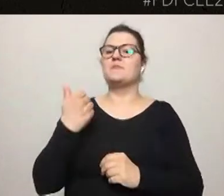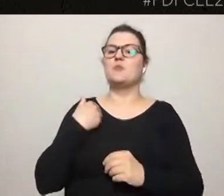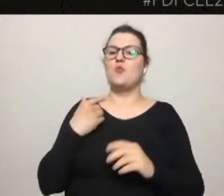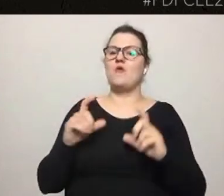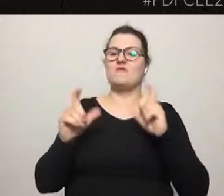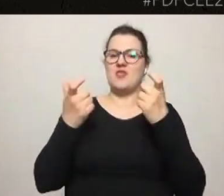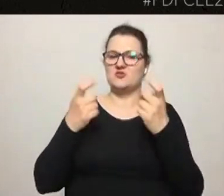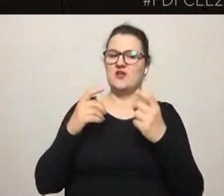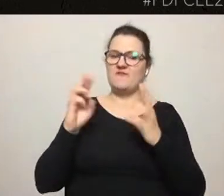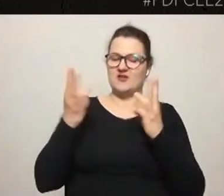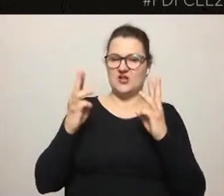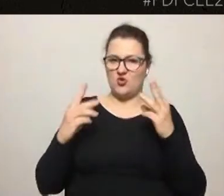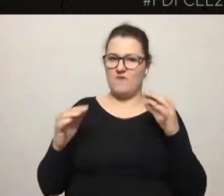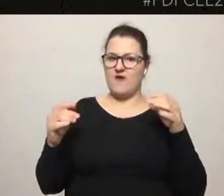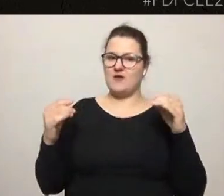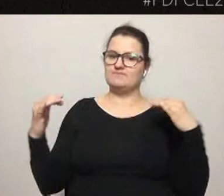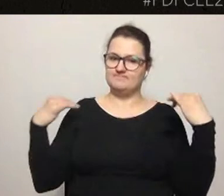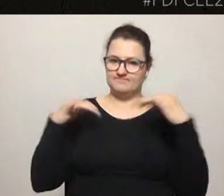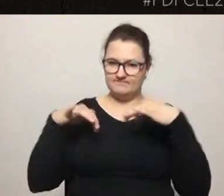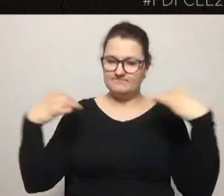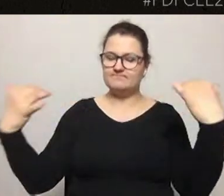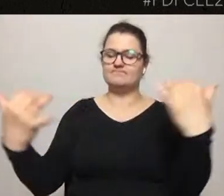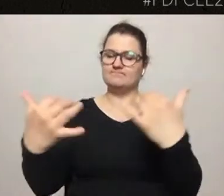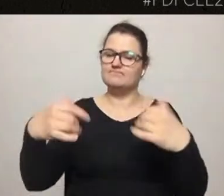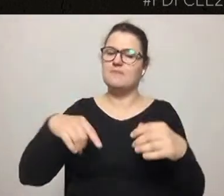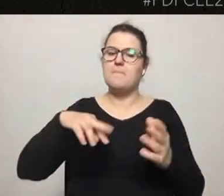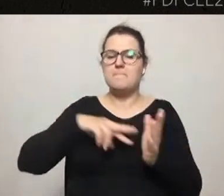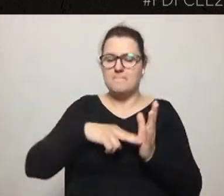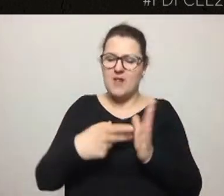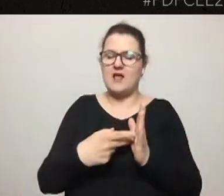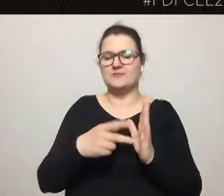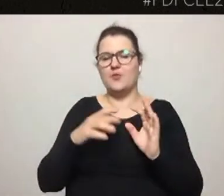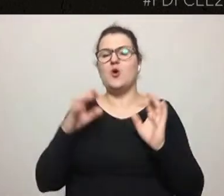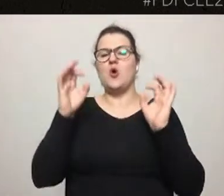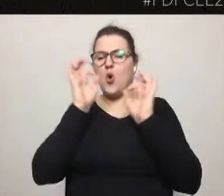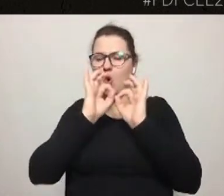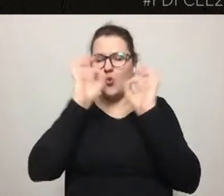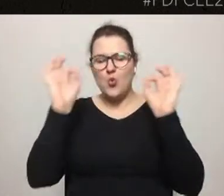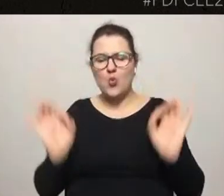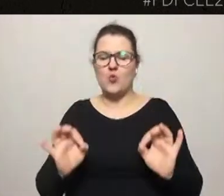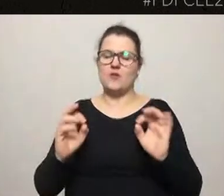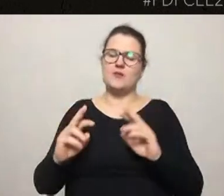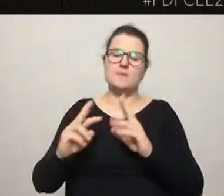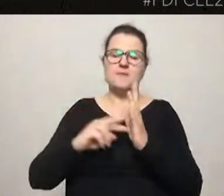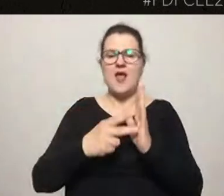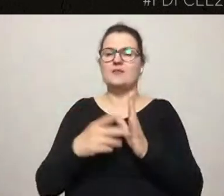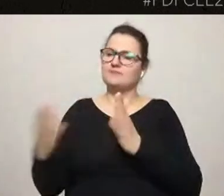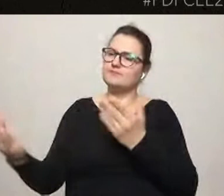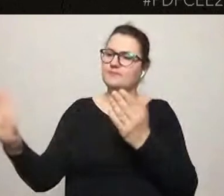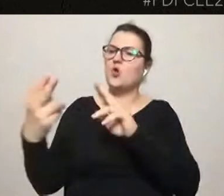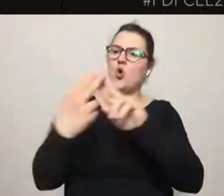wstępny zarys projektu, bo to jeszcze nie był projekt, i zdobyć informacje, kontakty, pozwolić uaktywnić się różnego rodzaju grupą